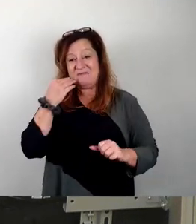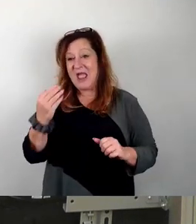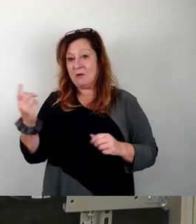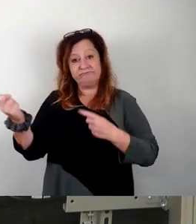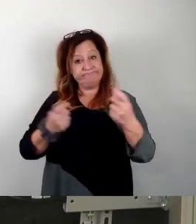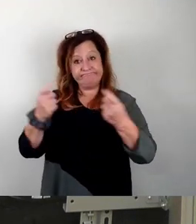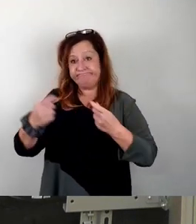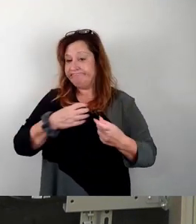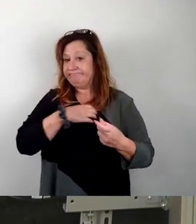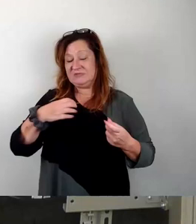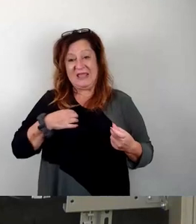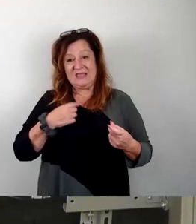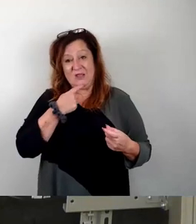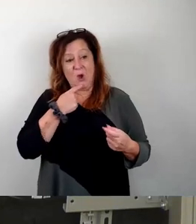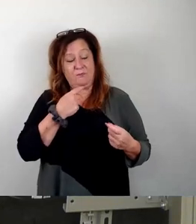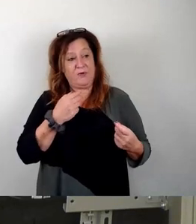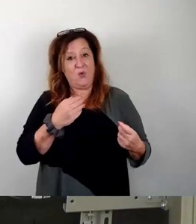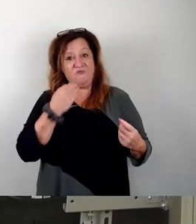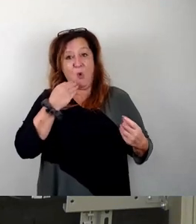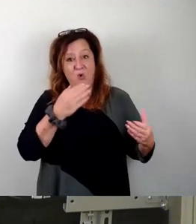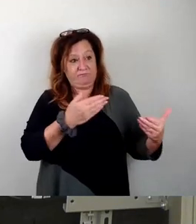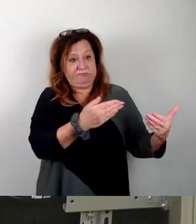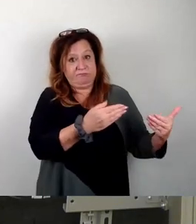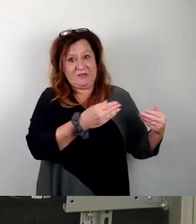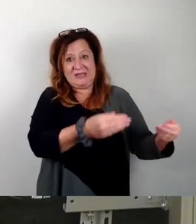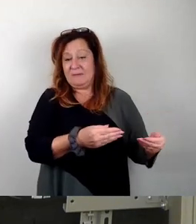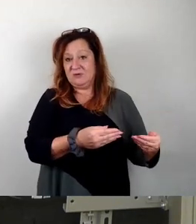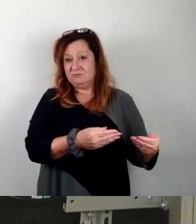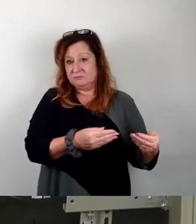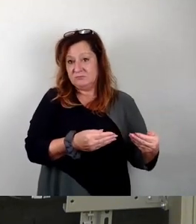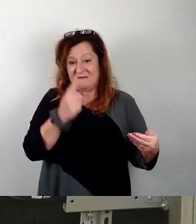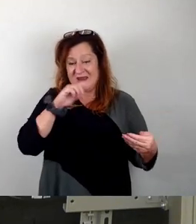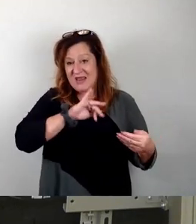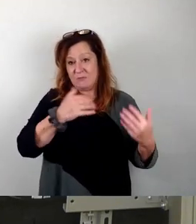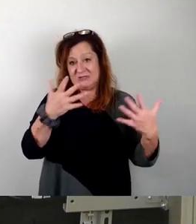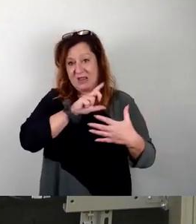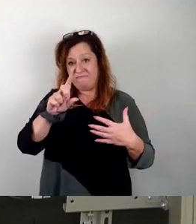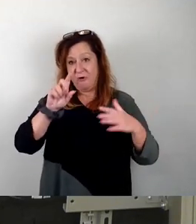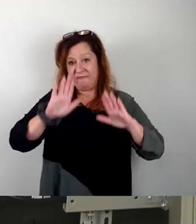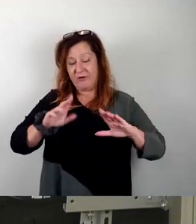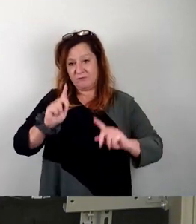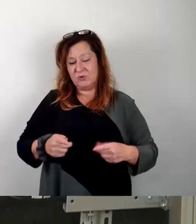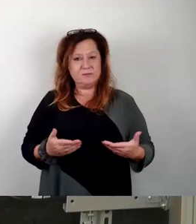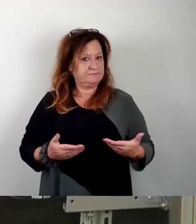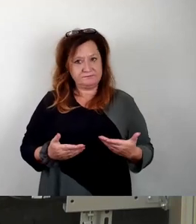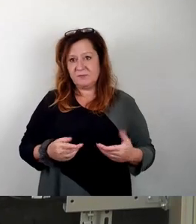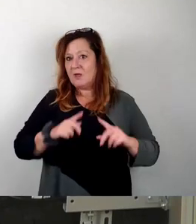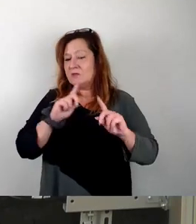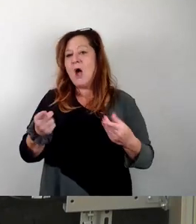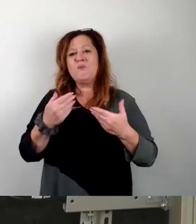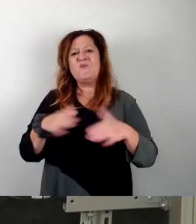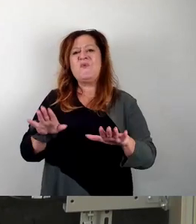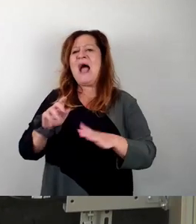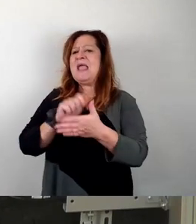wage ich ja mal sehr zu bezweifeln. Und das letzte Indiz, weswegen es aus meiner Sicht den Freien Wählern nur wirklich nicht um Bürgerbeteiligung geht,